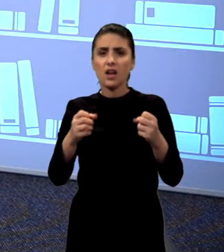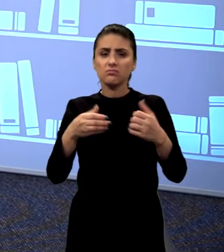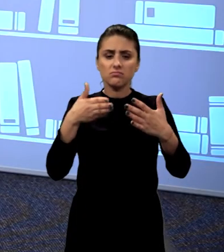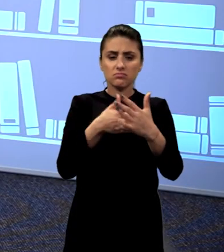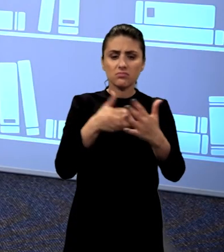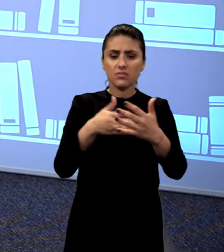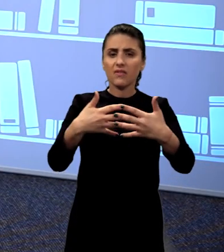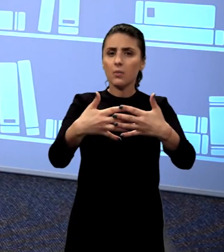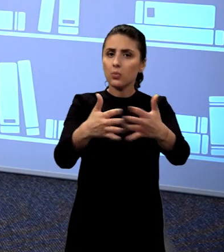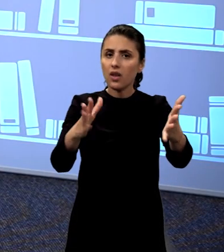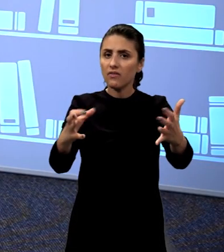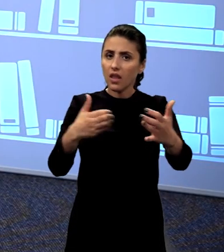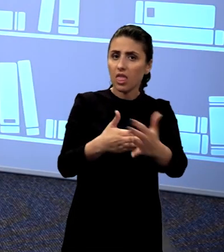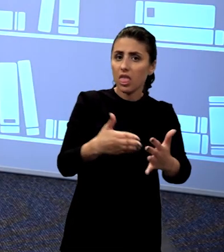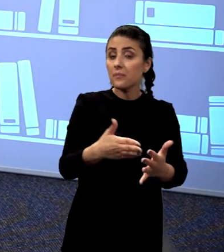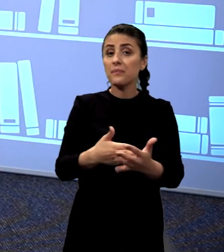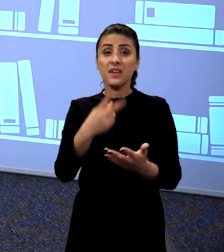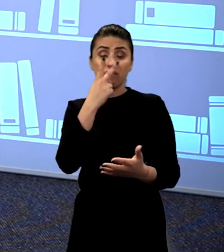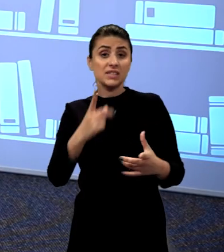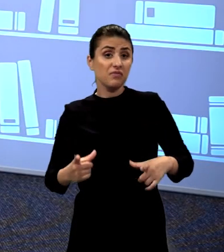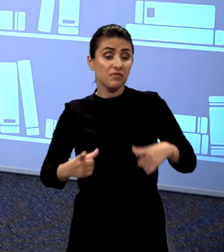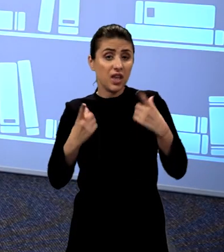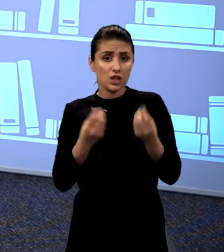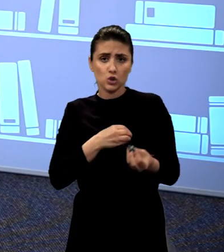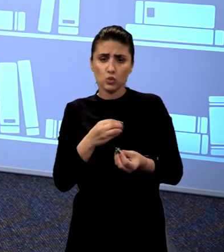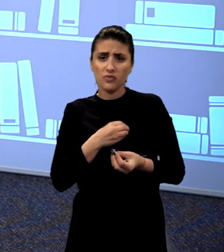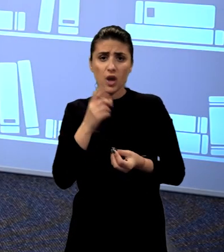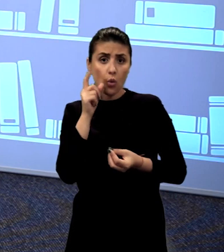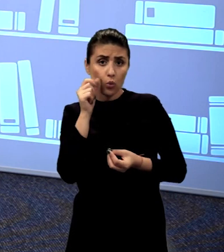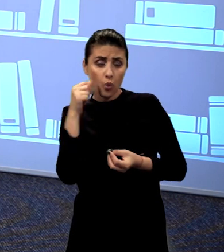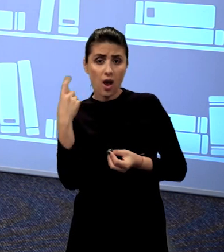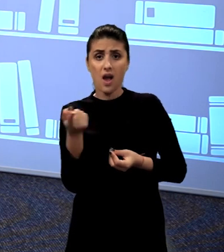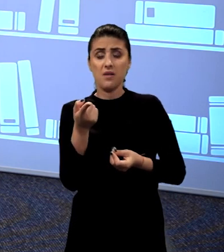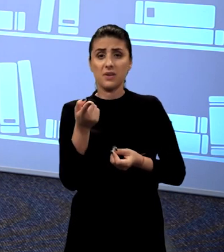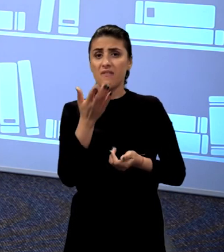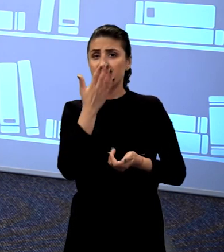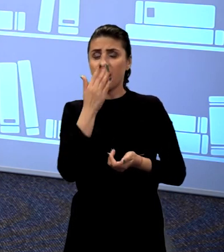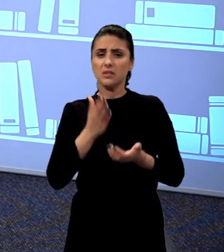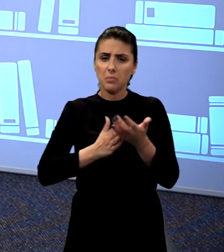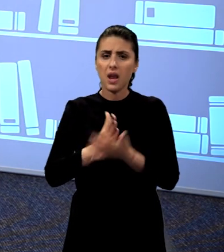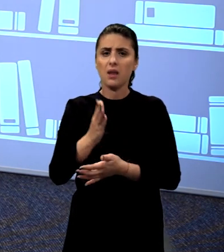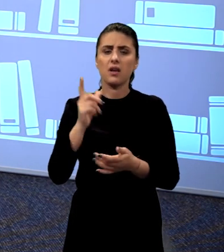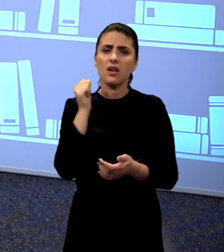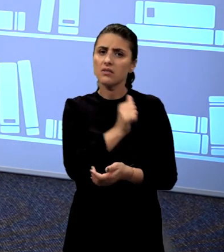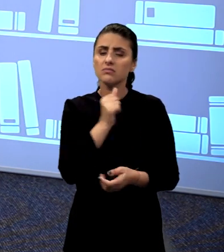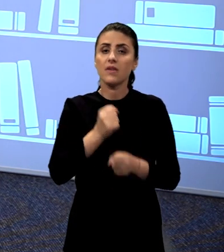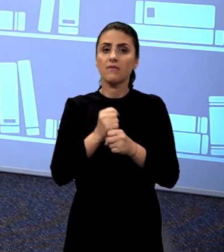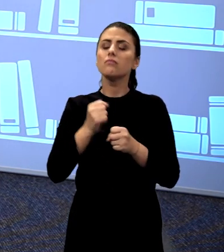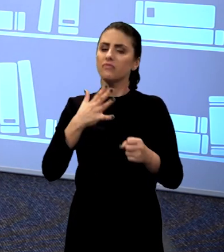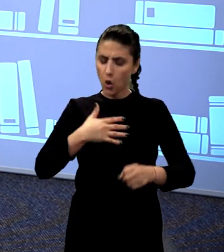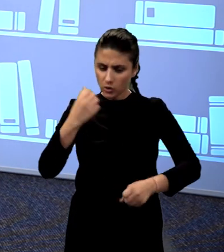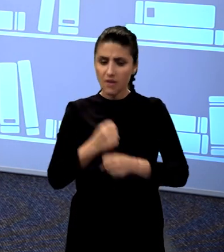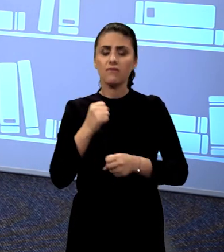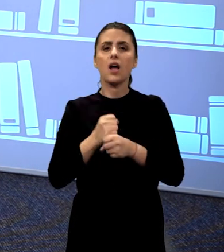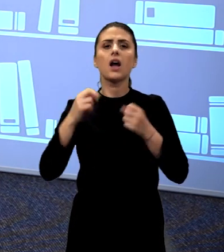Văzând neliniștea sufletului uman, faptul că este în permanența agasat de a face, a reuși, a